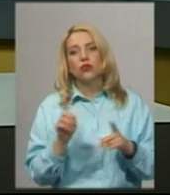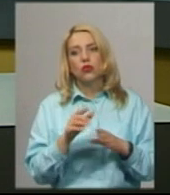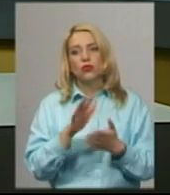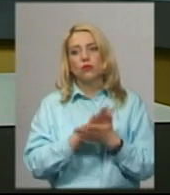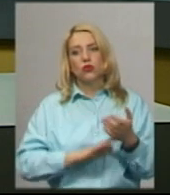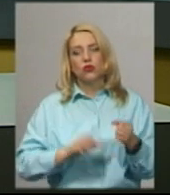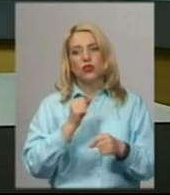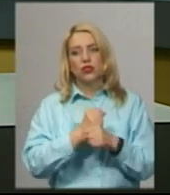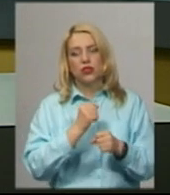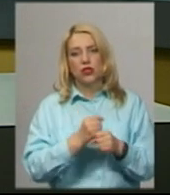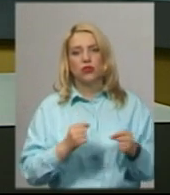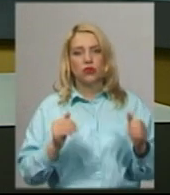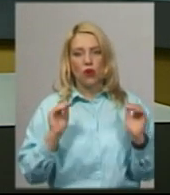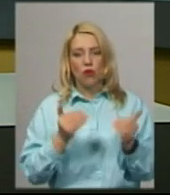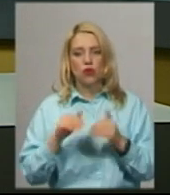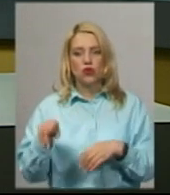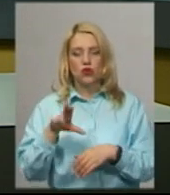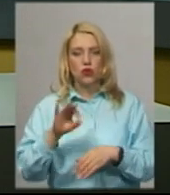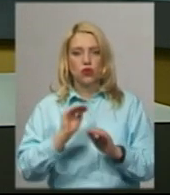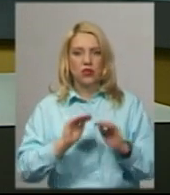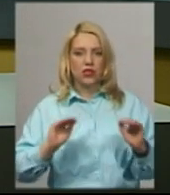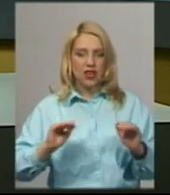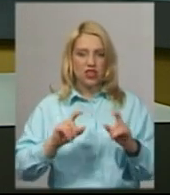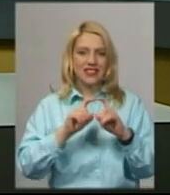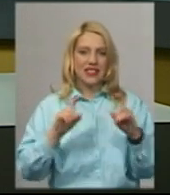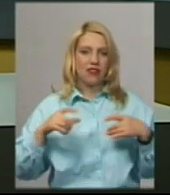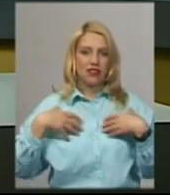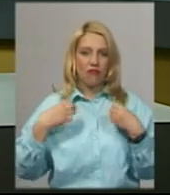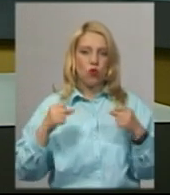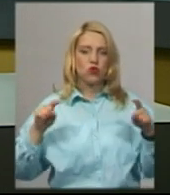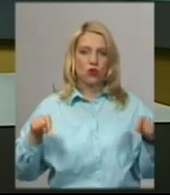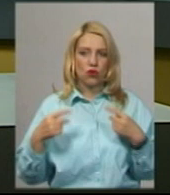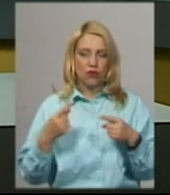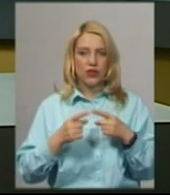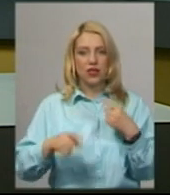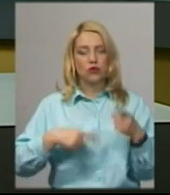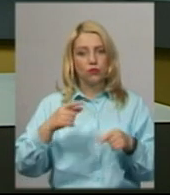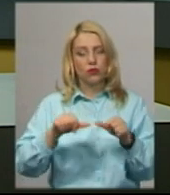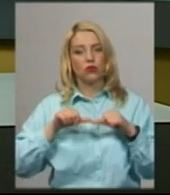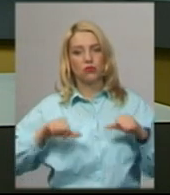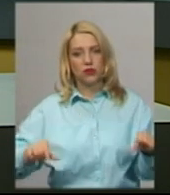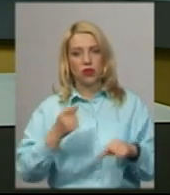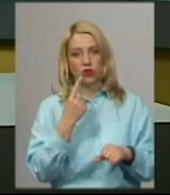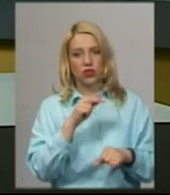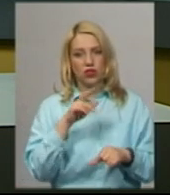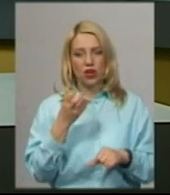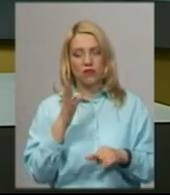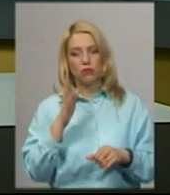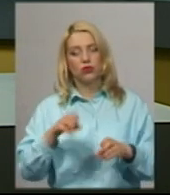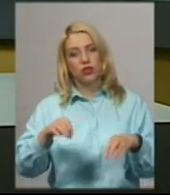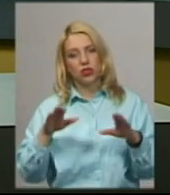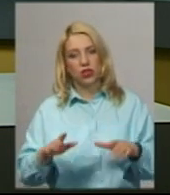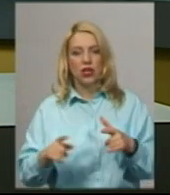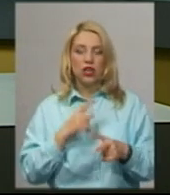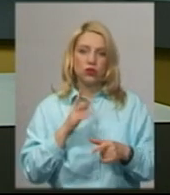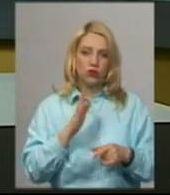роботи дитячих закладів оздоровлення. На наступному засіданні комісії ТЕП і НС, яке відбудеться 11 червня, вирішуватимуть, чи відновити